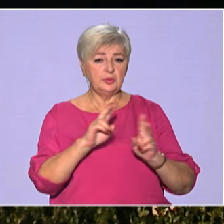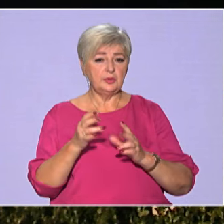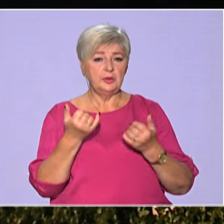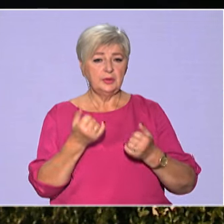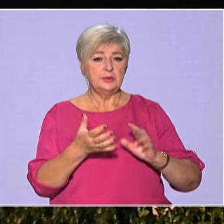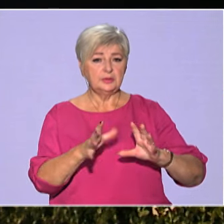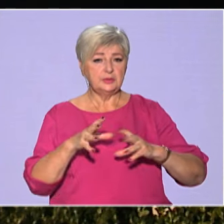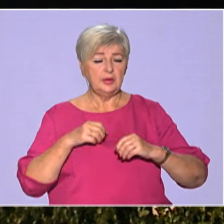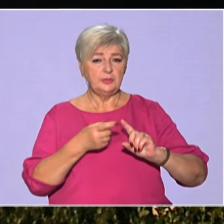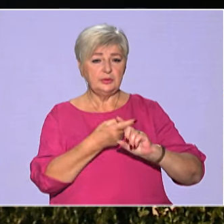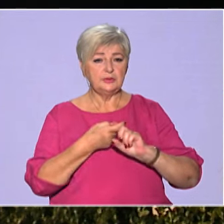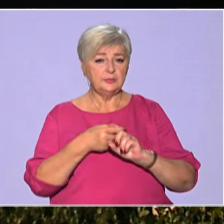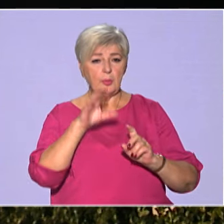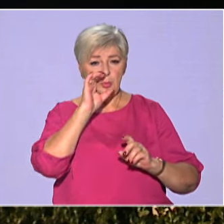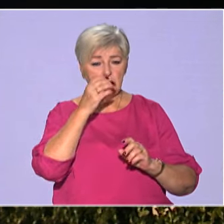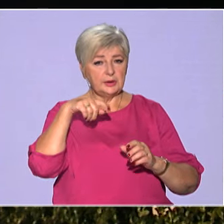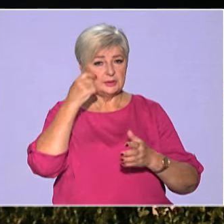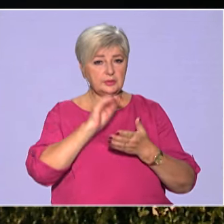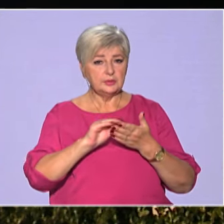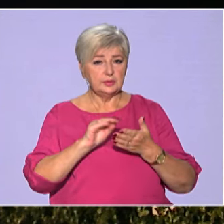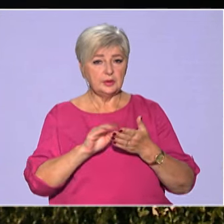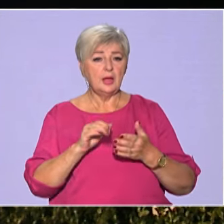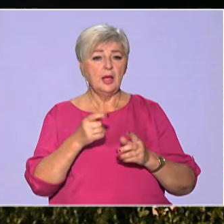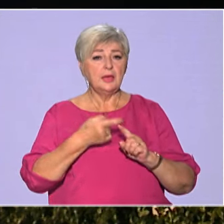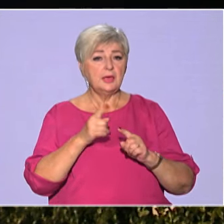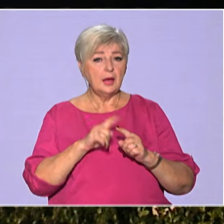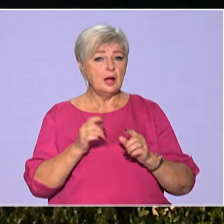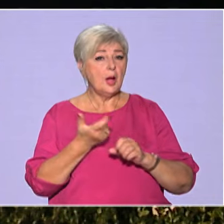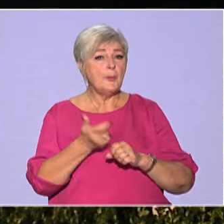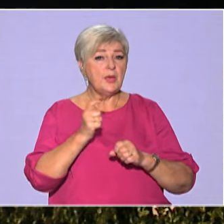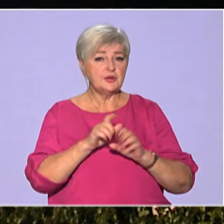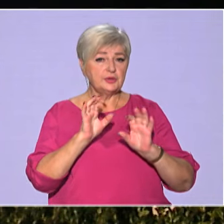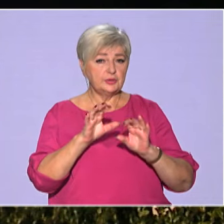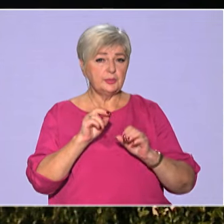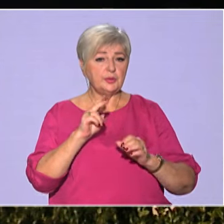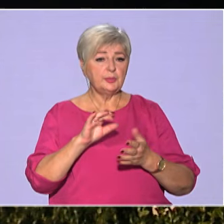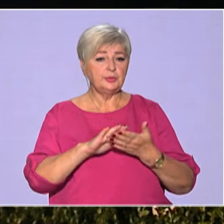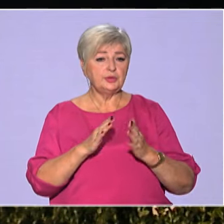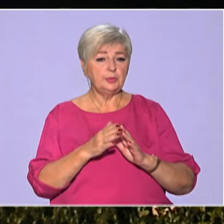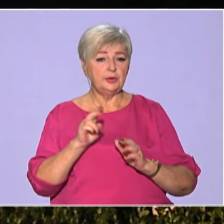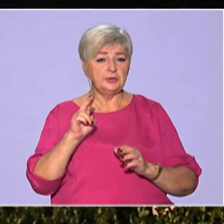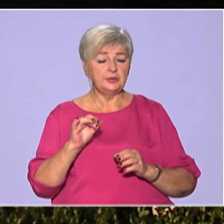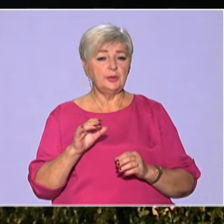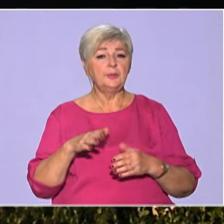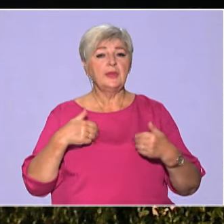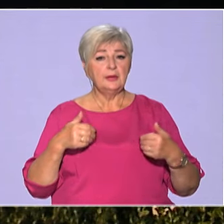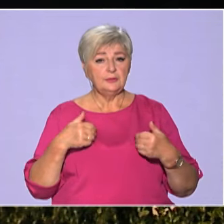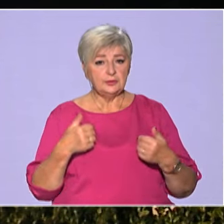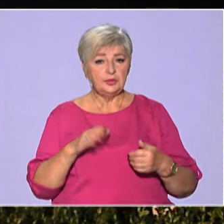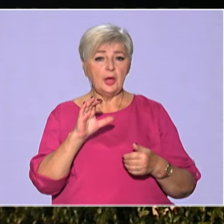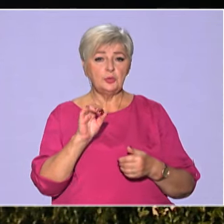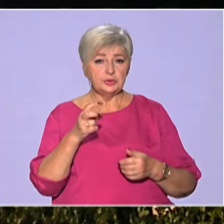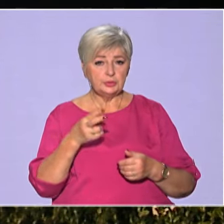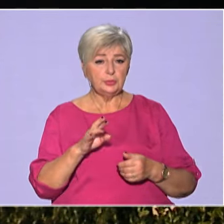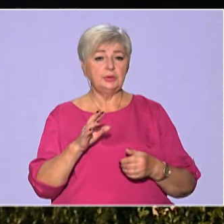болгарська журналістка Соня Дмитрова-Мартинюк, яка більше розповість про ситуацію. Тож, вітаю вас, пані